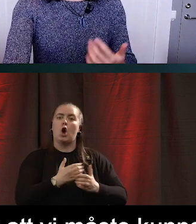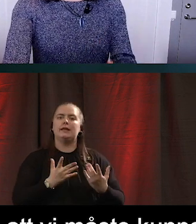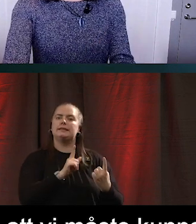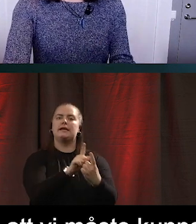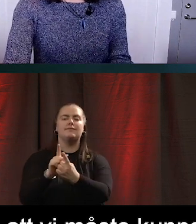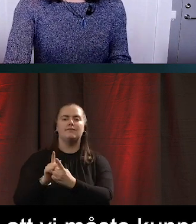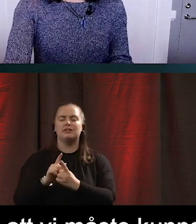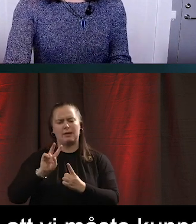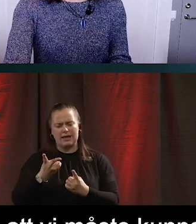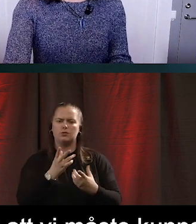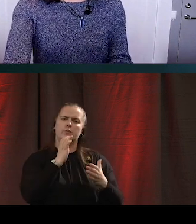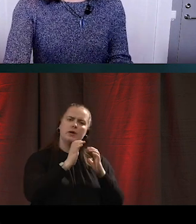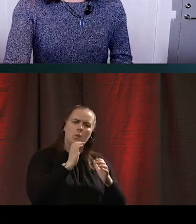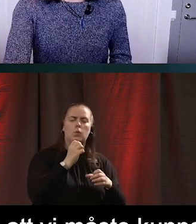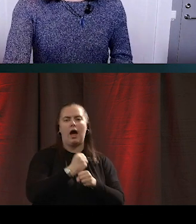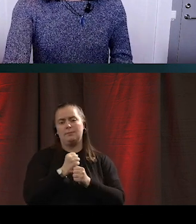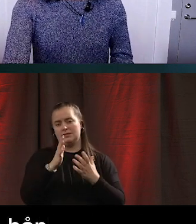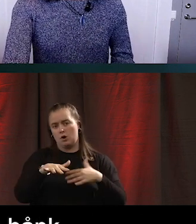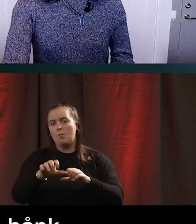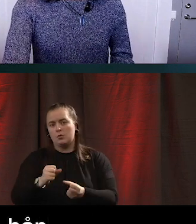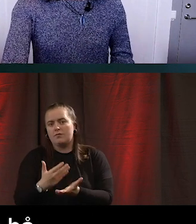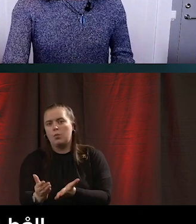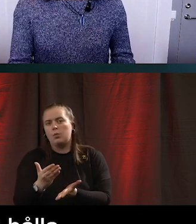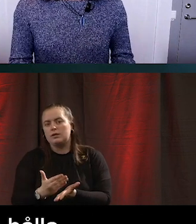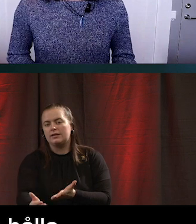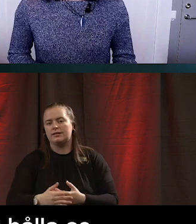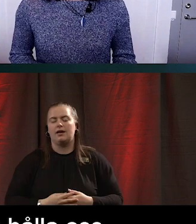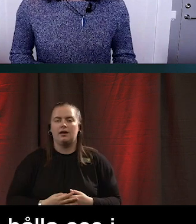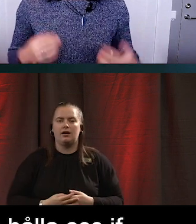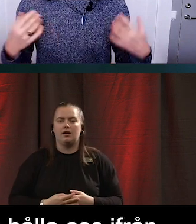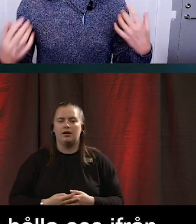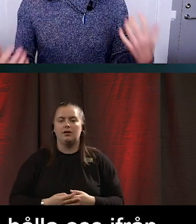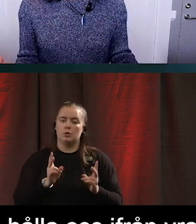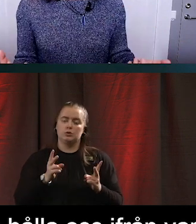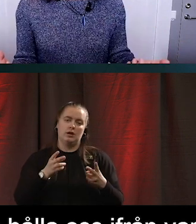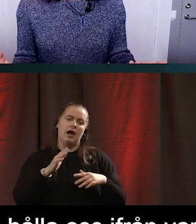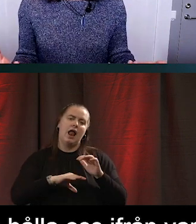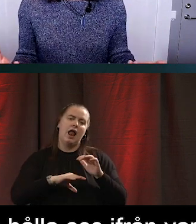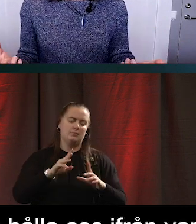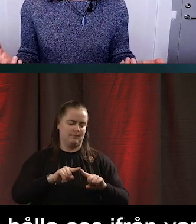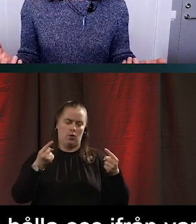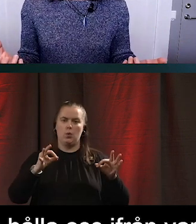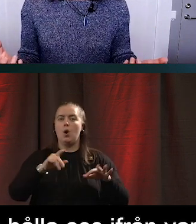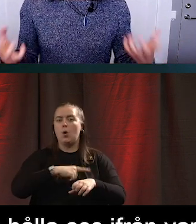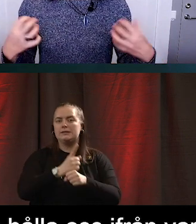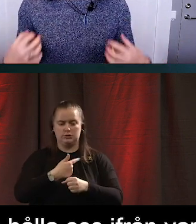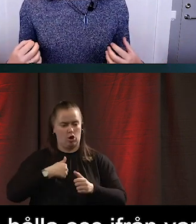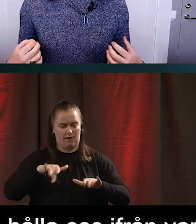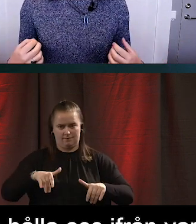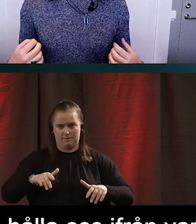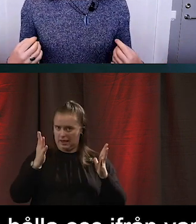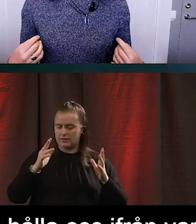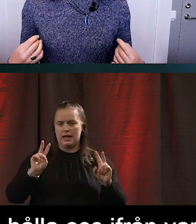Kommunikationen och arbetsflödet måste fortsätta. Det handlar också om att oavsett hur länge man levt så ska man